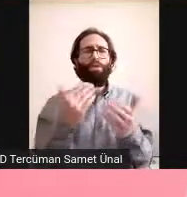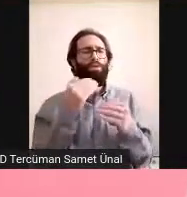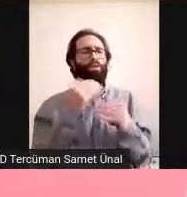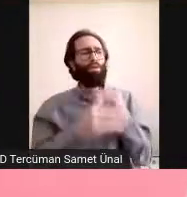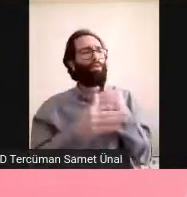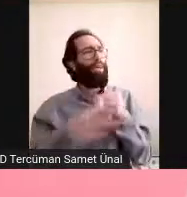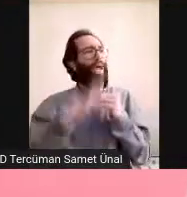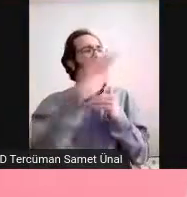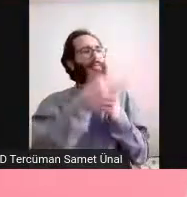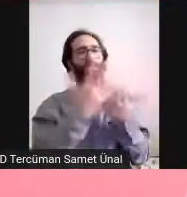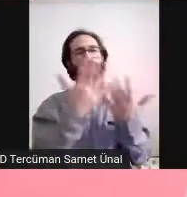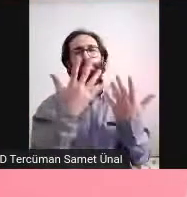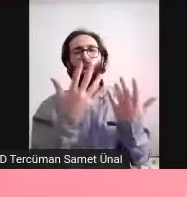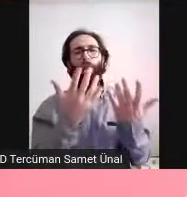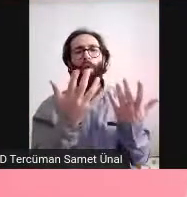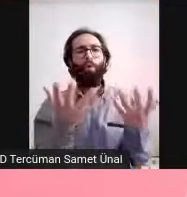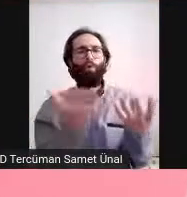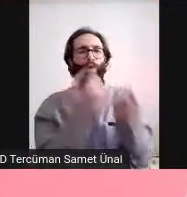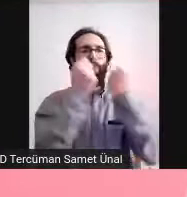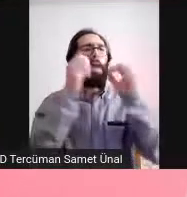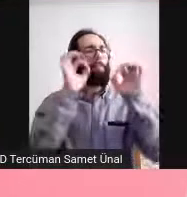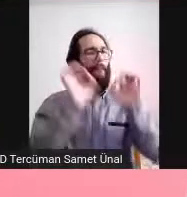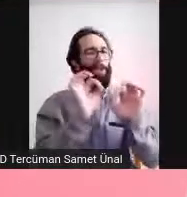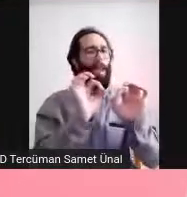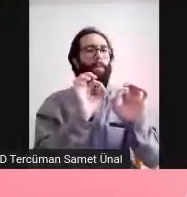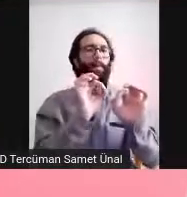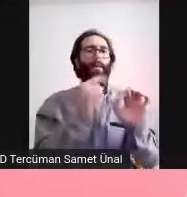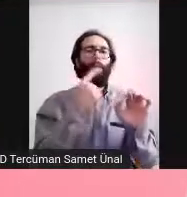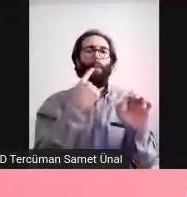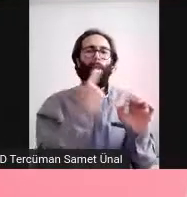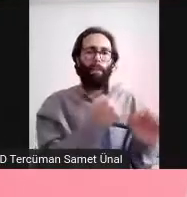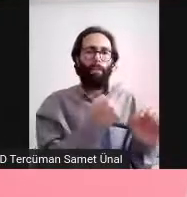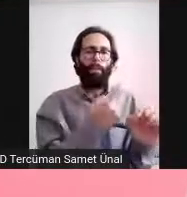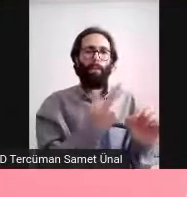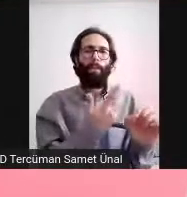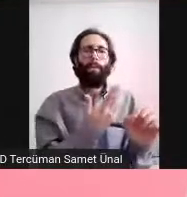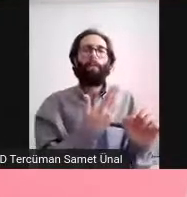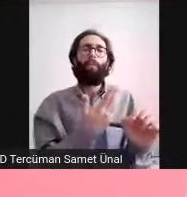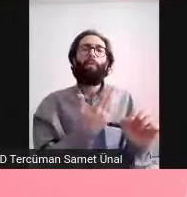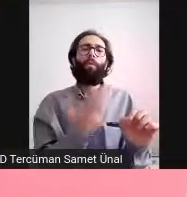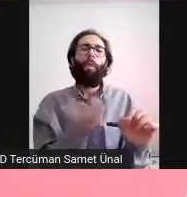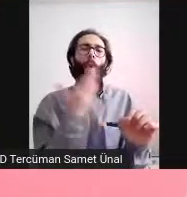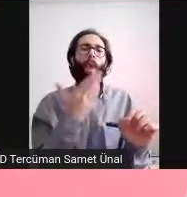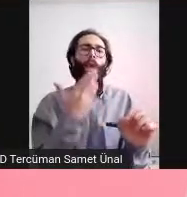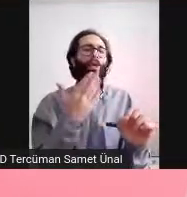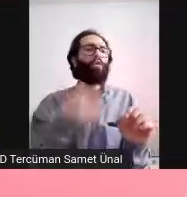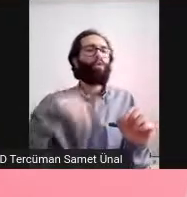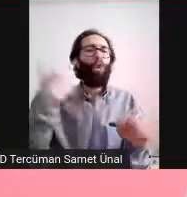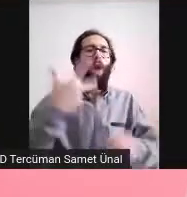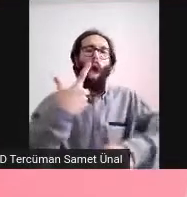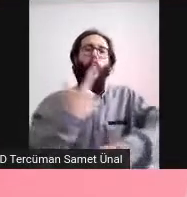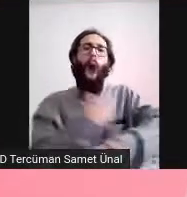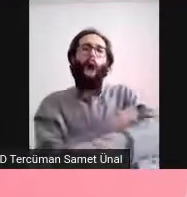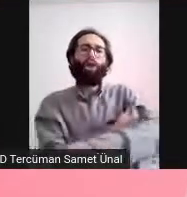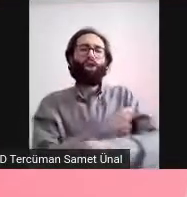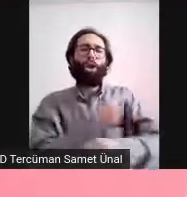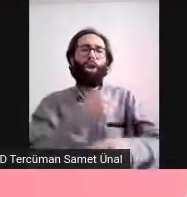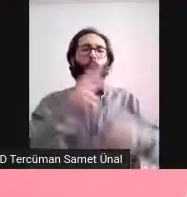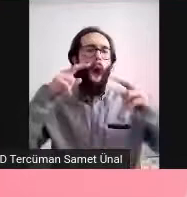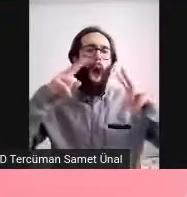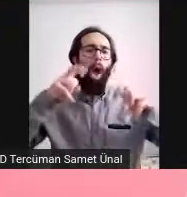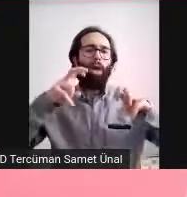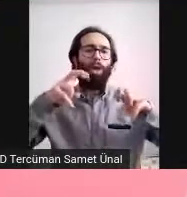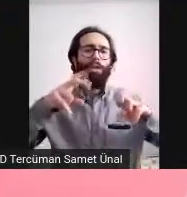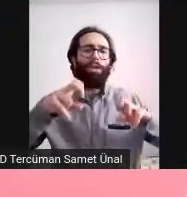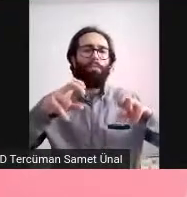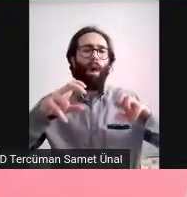bırakılmış. Aşı çalışmaları falan. Yani baya bir yerde böyle funding kesilmiş o çalışmalardan. Onun için yarım